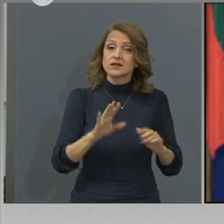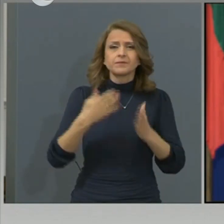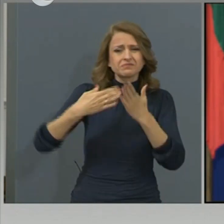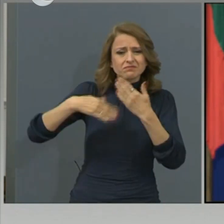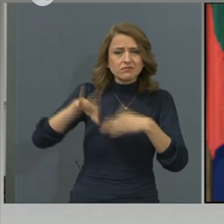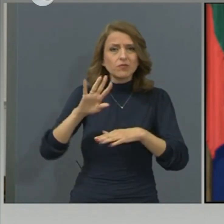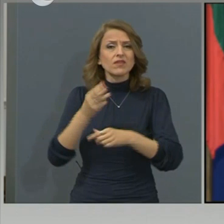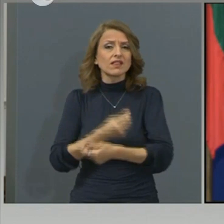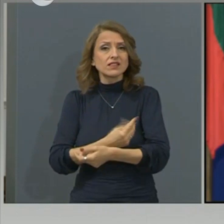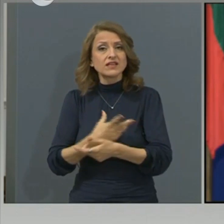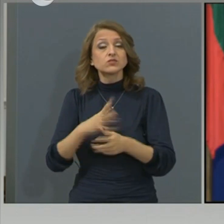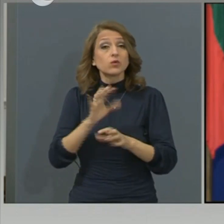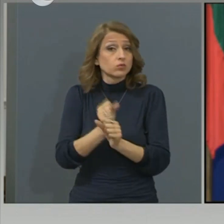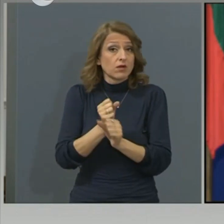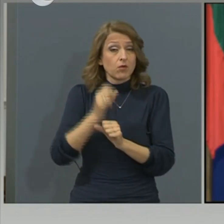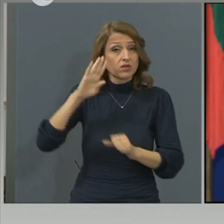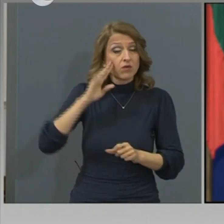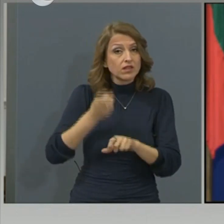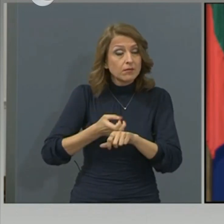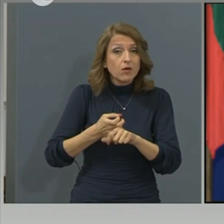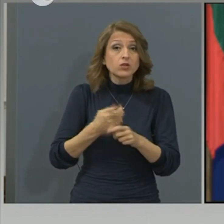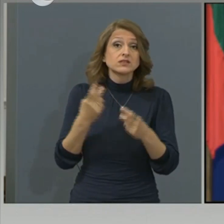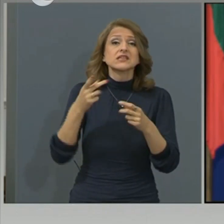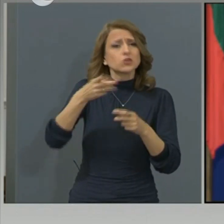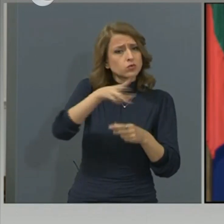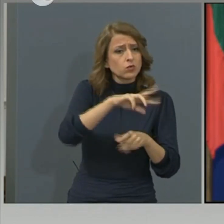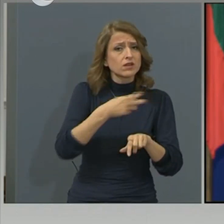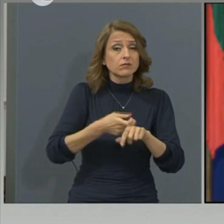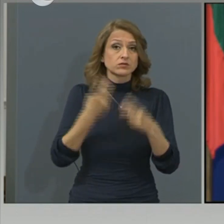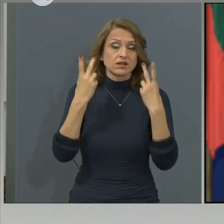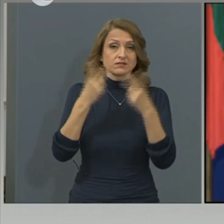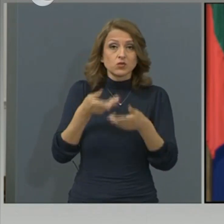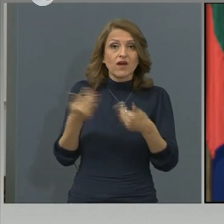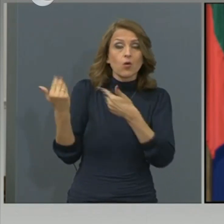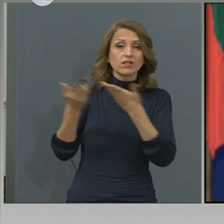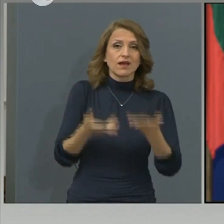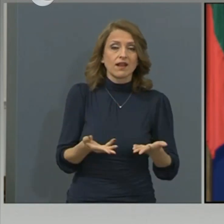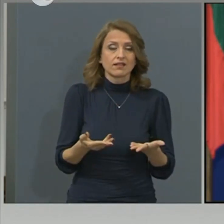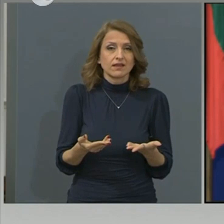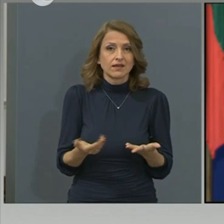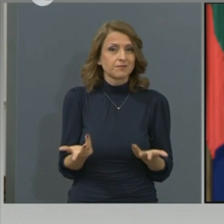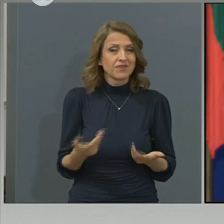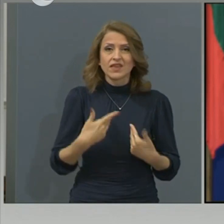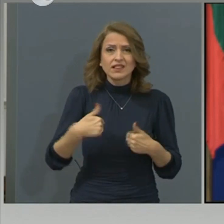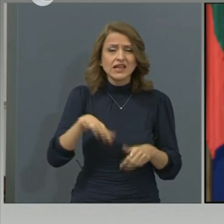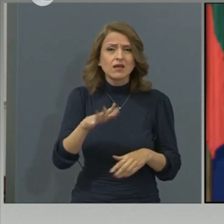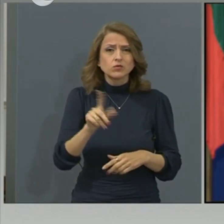академия и другите болници, за сега са отдарени. Ние почти не сме купували тестове.